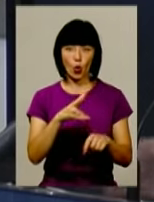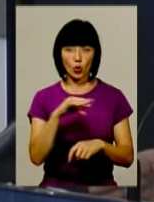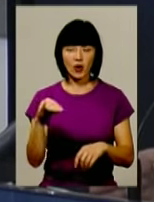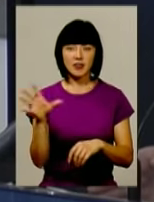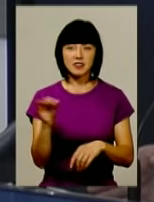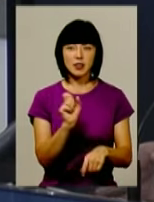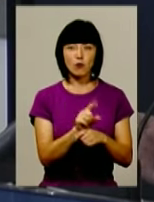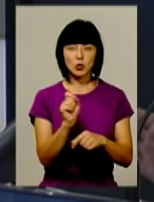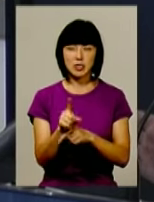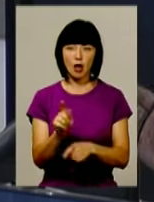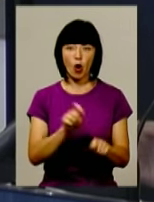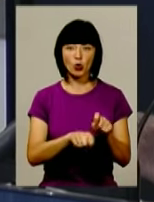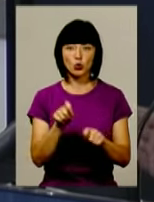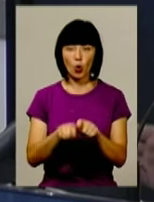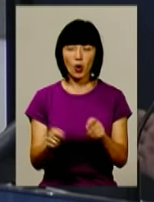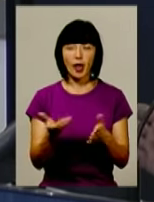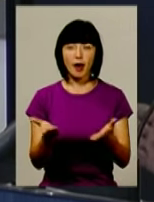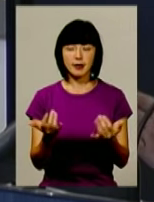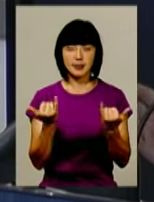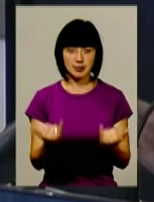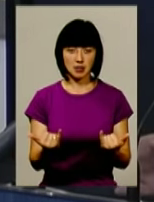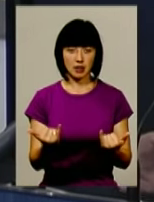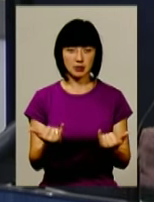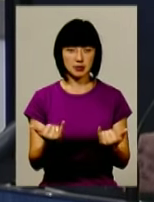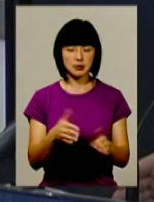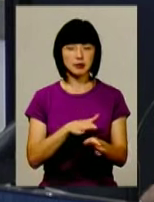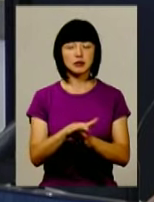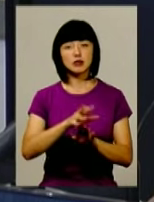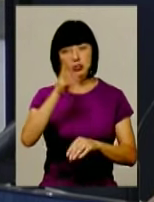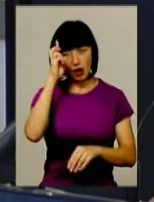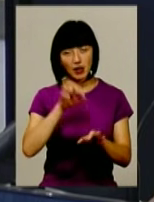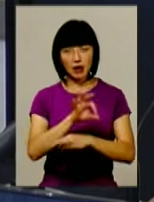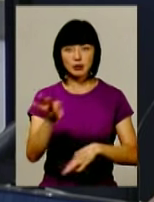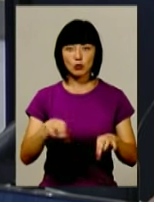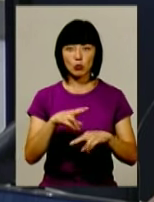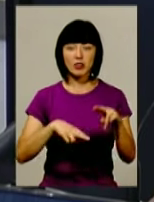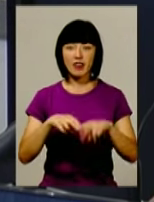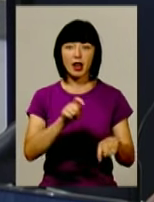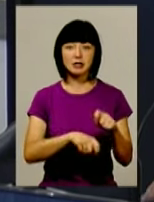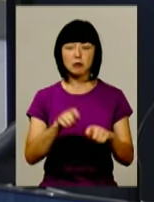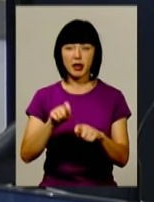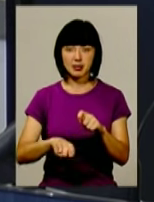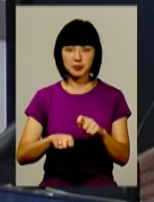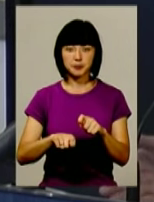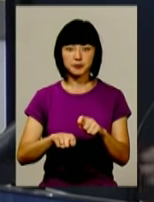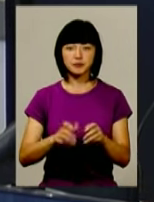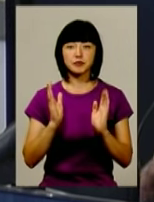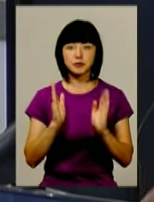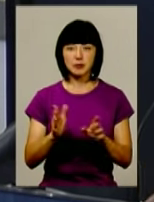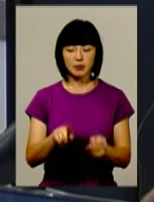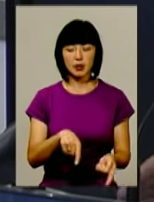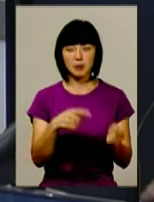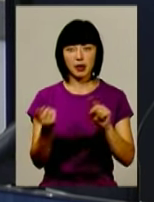функції контролю, які зараз здійснює державна архітектурно-будівельна інспекція, будуть